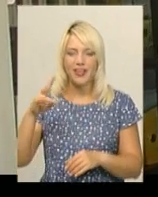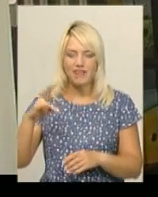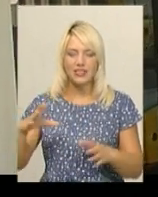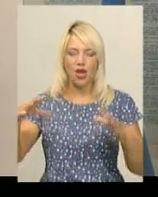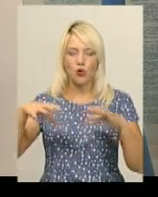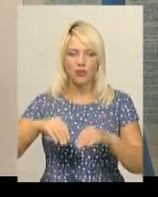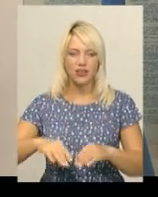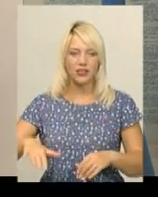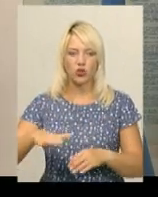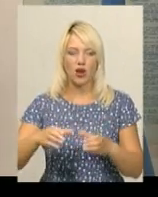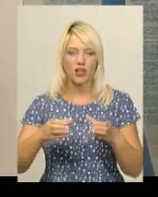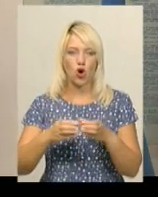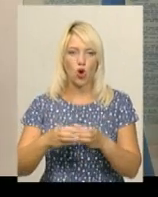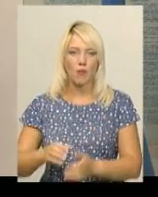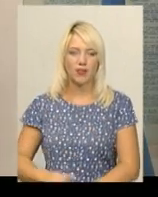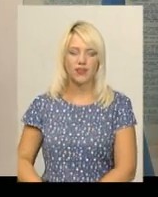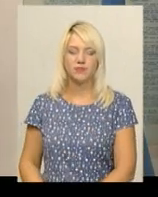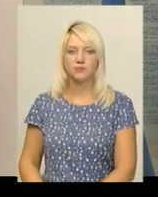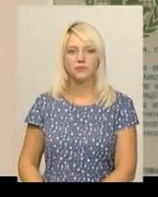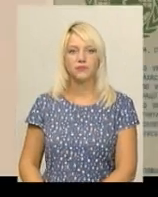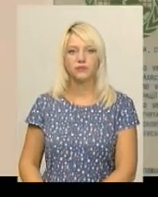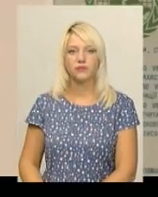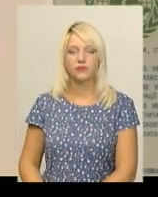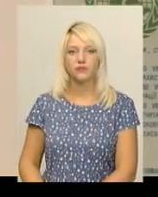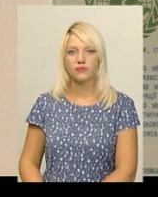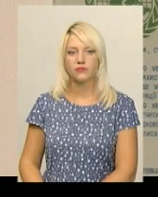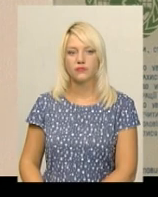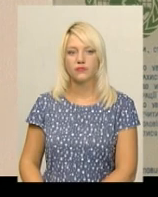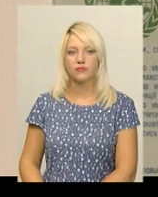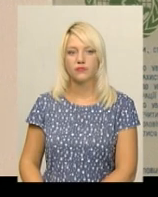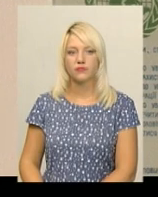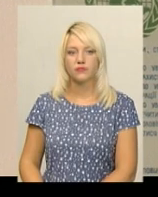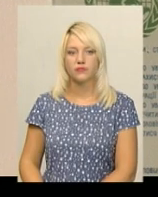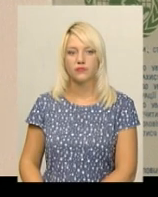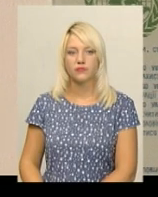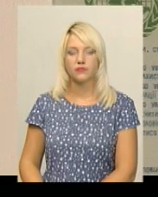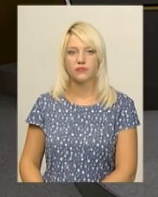територіальної громади. Тетяна Ворожцова, Віктор Кривий, Дем'ян Цегольник. Новини Поділля, Центр.